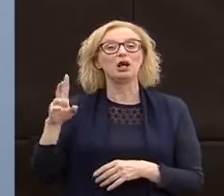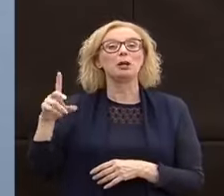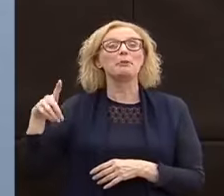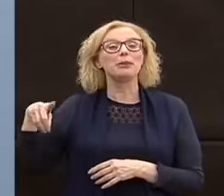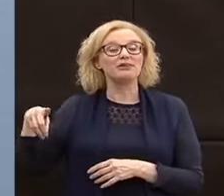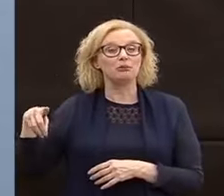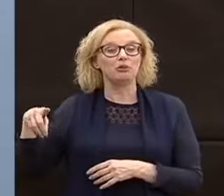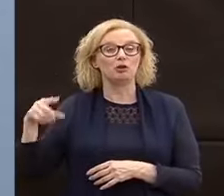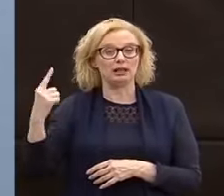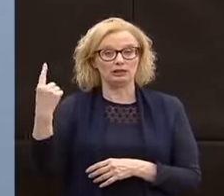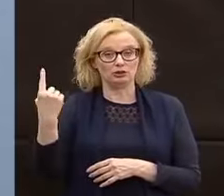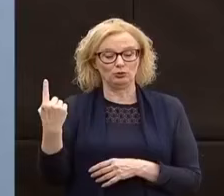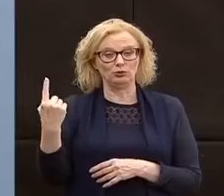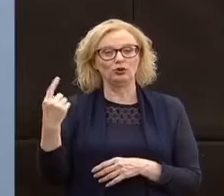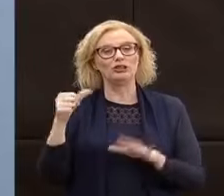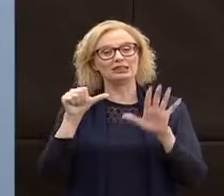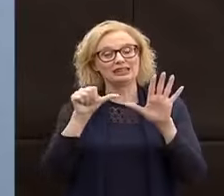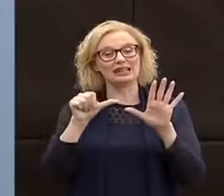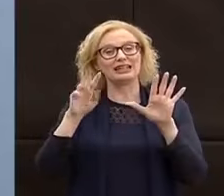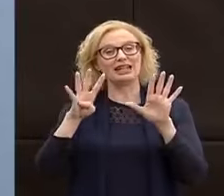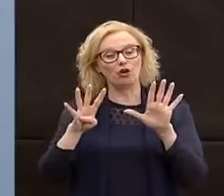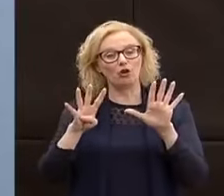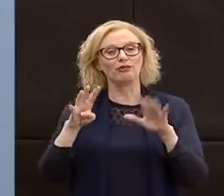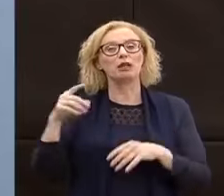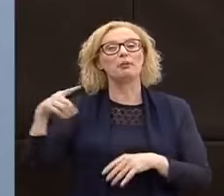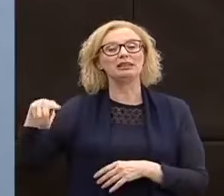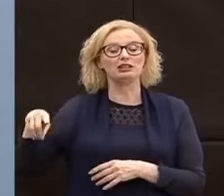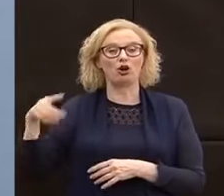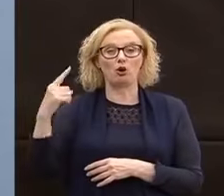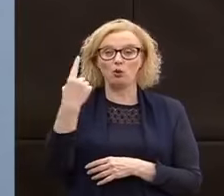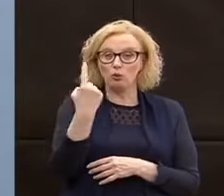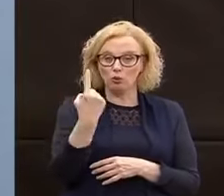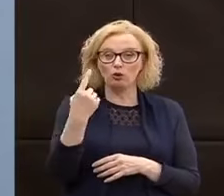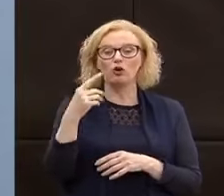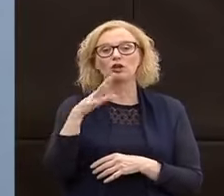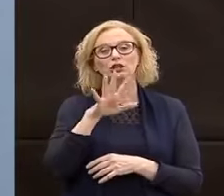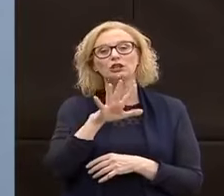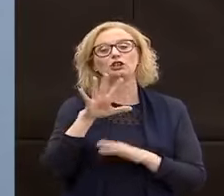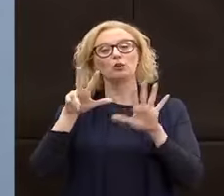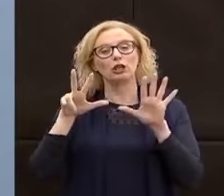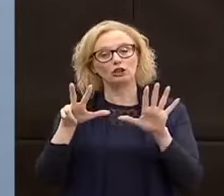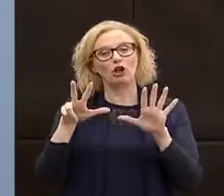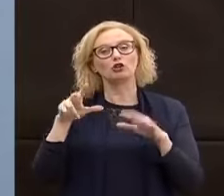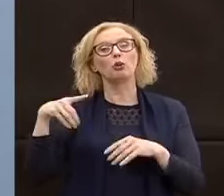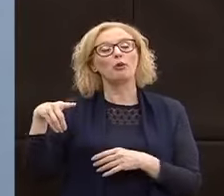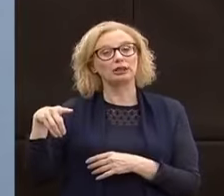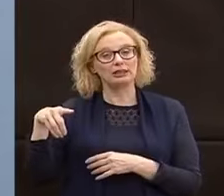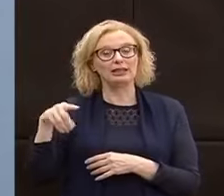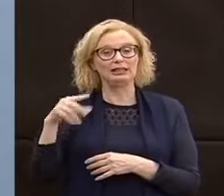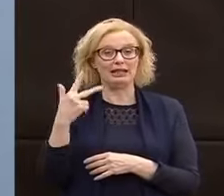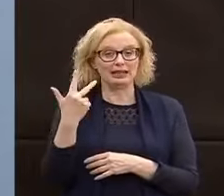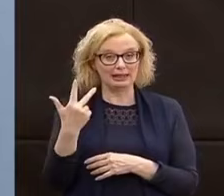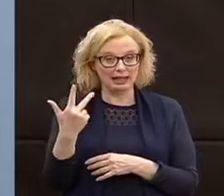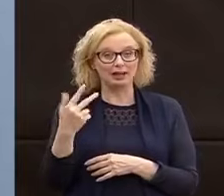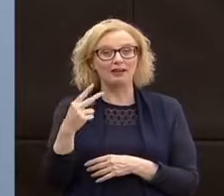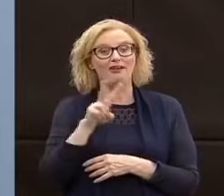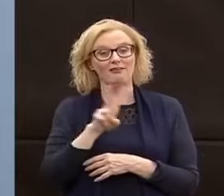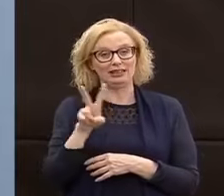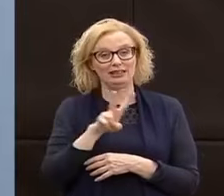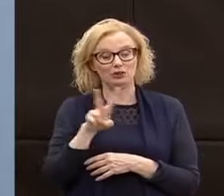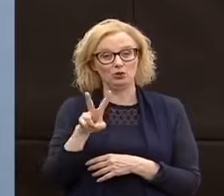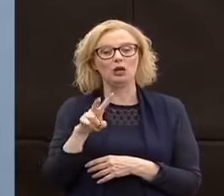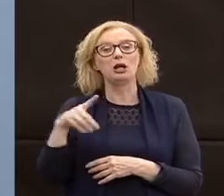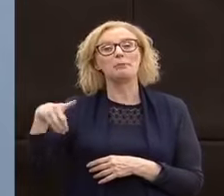di Bono Prezzo uno che porta a 69, a Pinzolo uno che porta a 58, a Porto di Rendena tre che porta a 22,